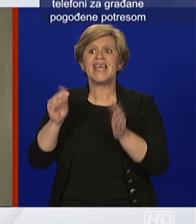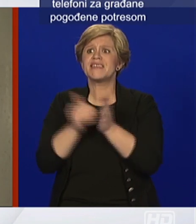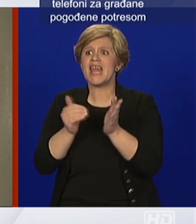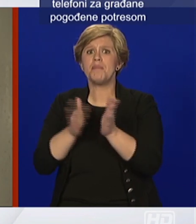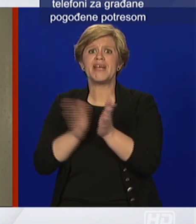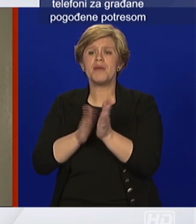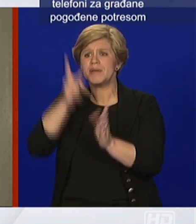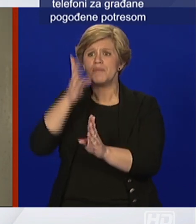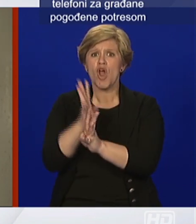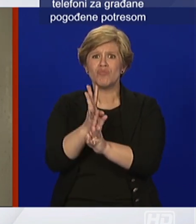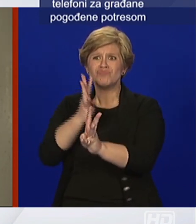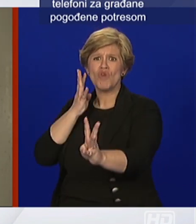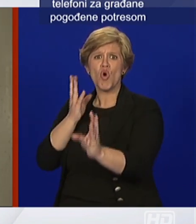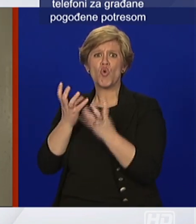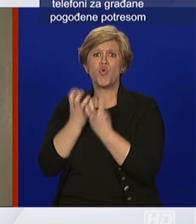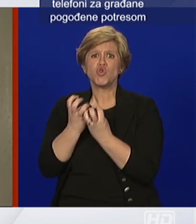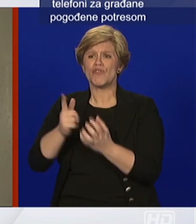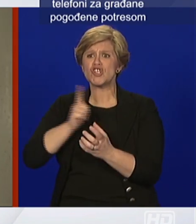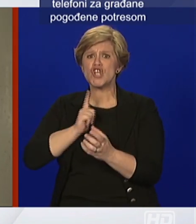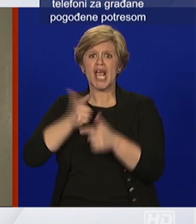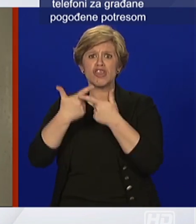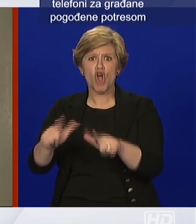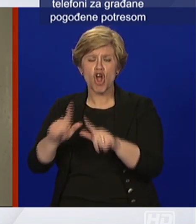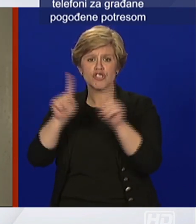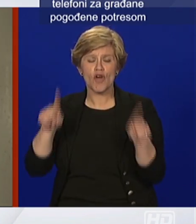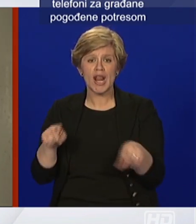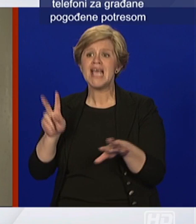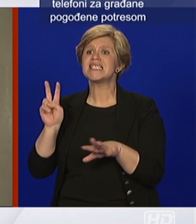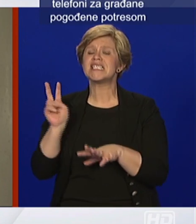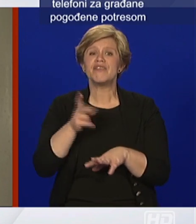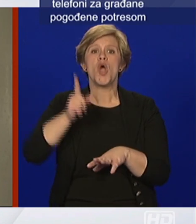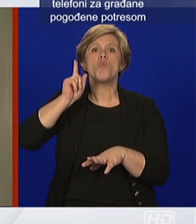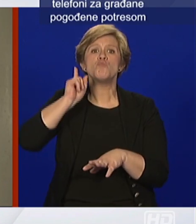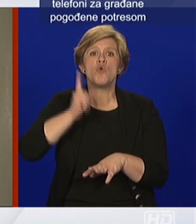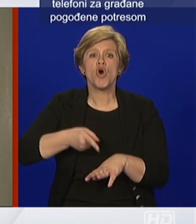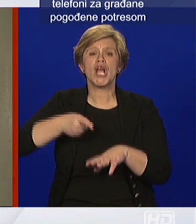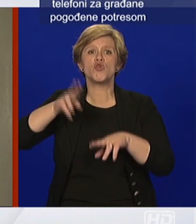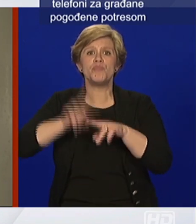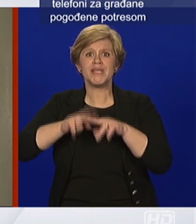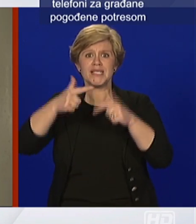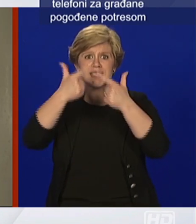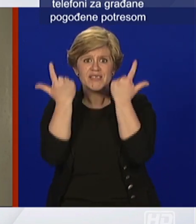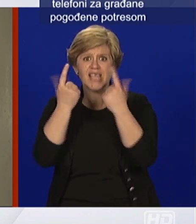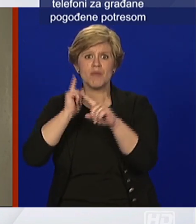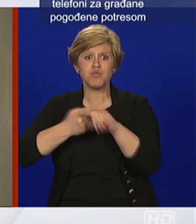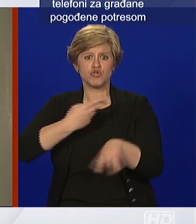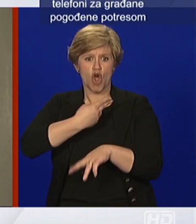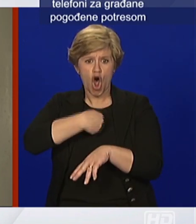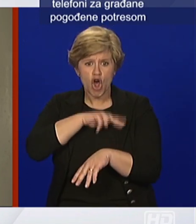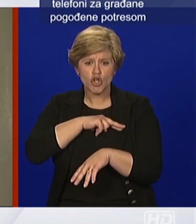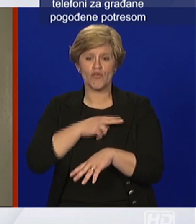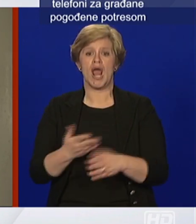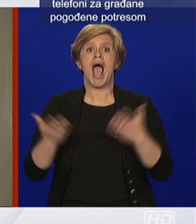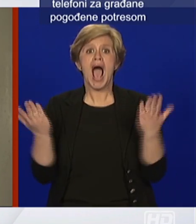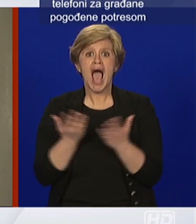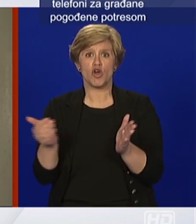propusnice sad svi moraju biti dovoljno i svjesni i odgovorni ako mi treba